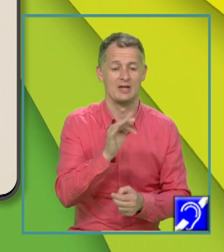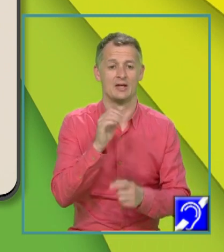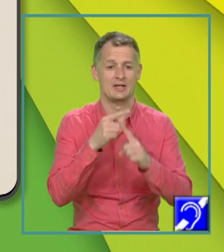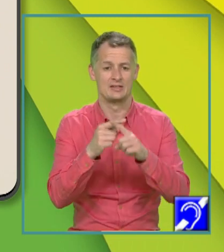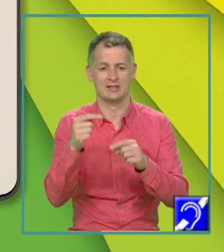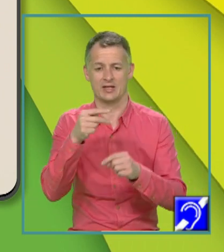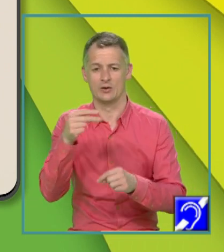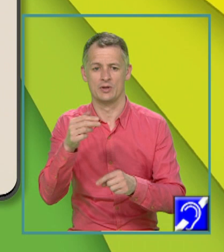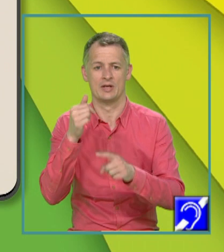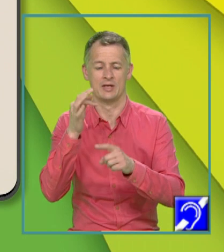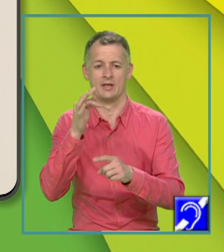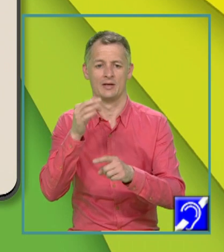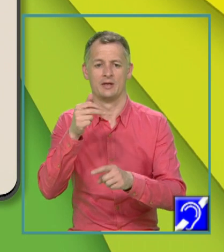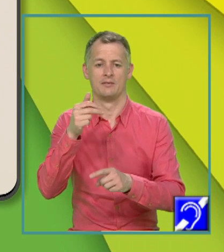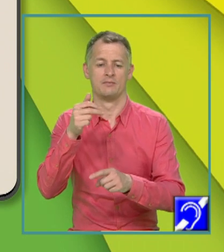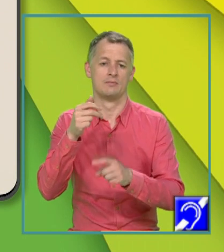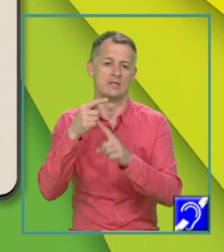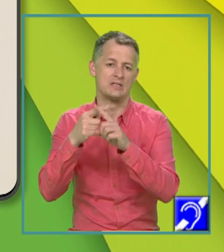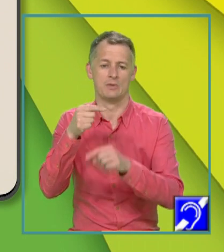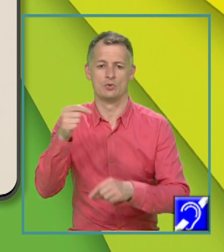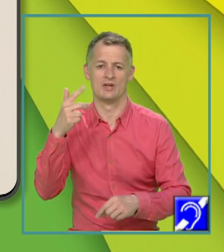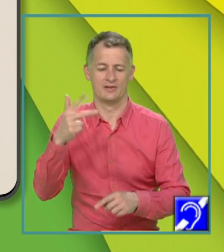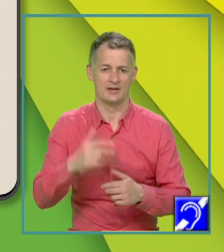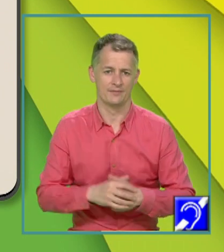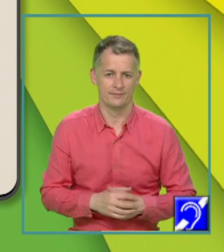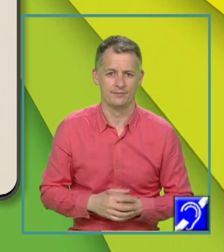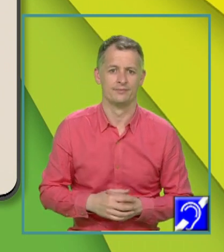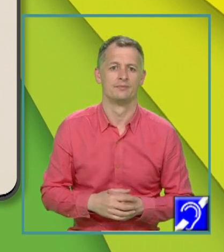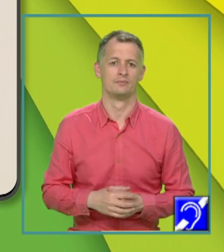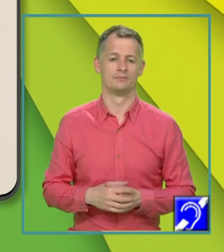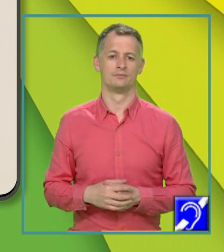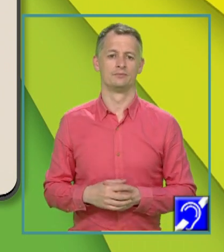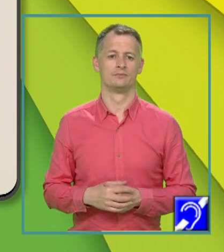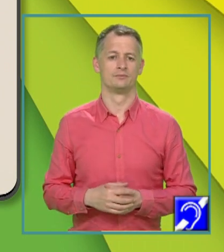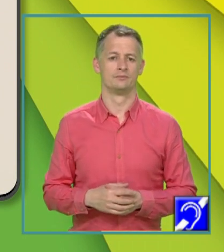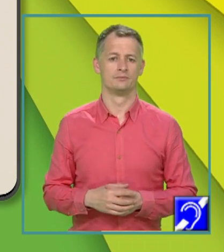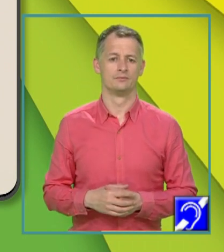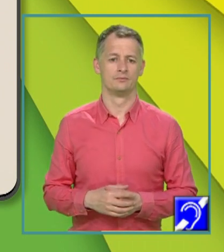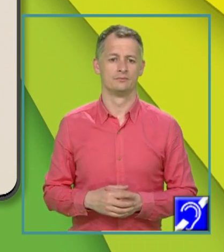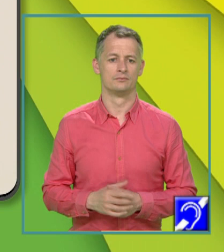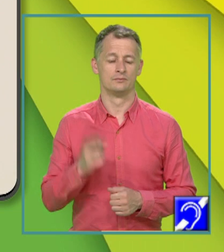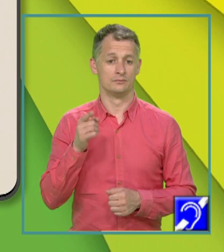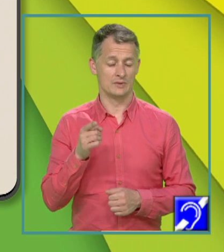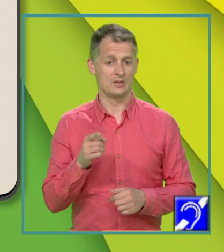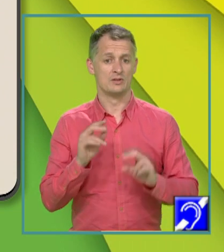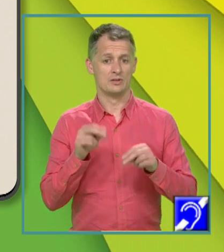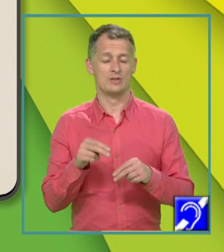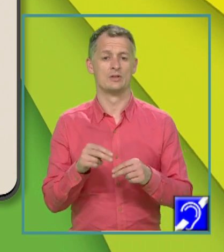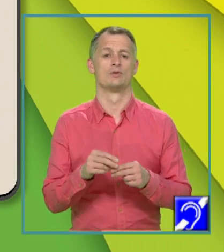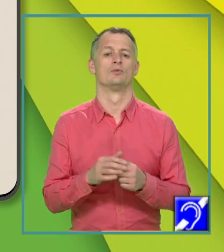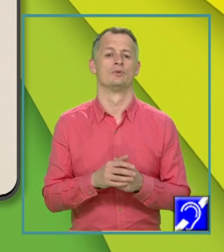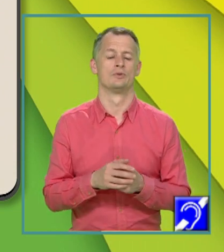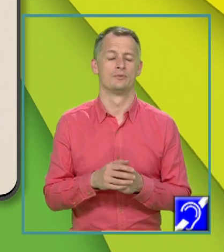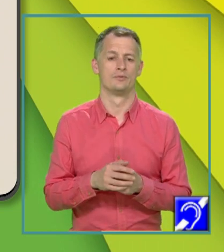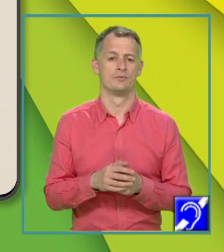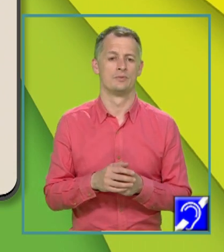minus 3. Și atunci eu înlocuiesc X cu abscisa punctului A, deci F de radical din 3 plus 3 pe 2 egal cu radical din 3